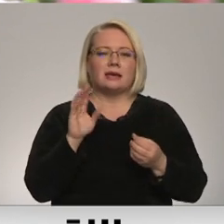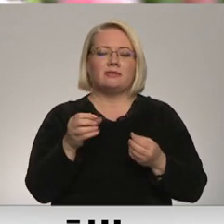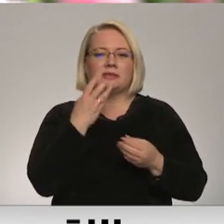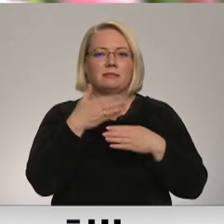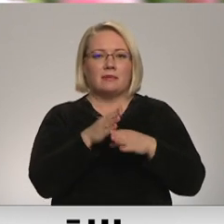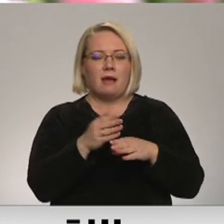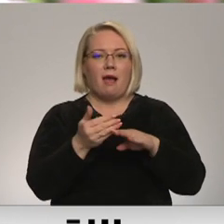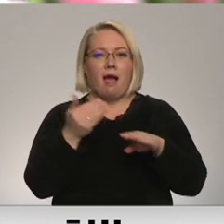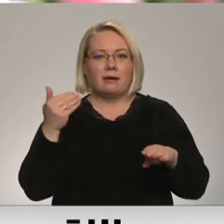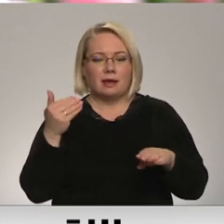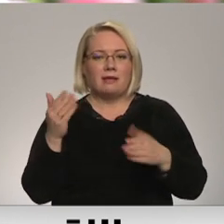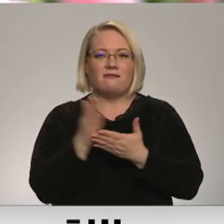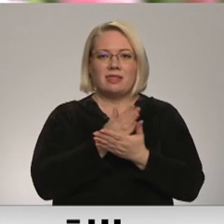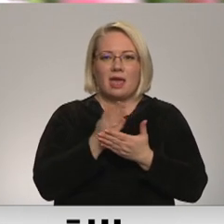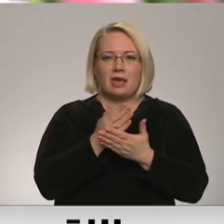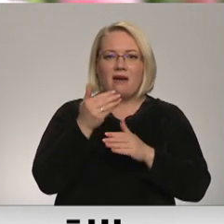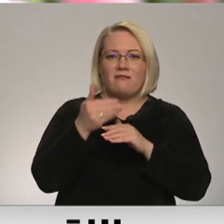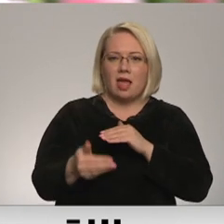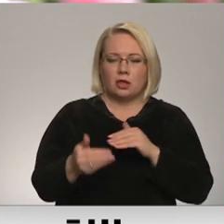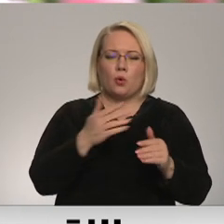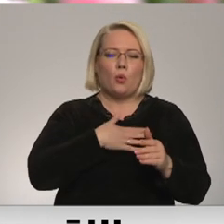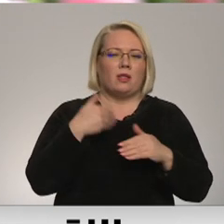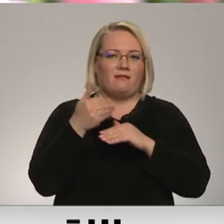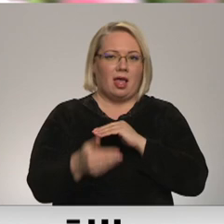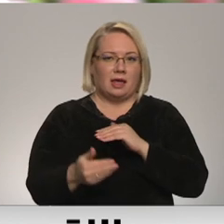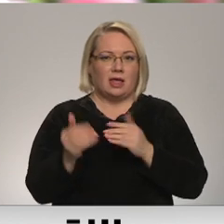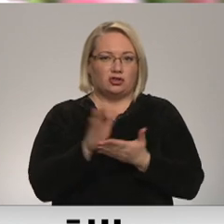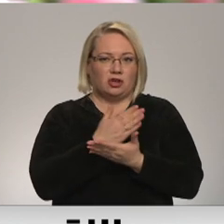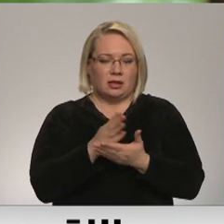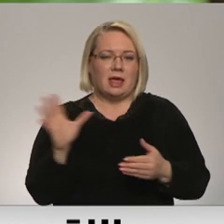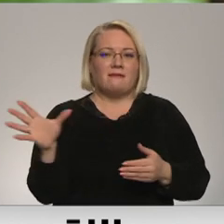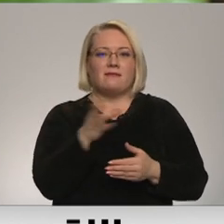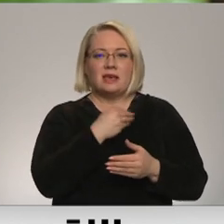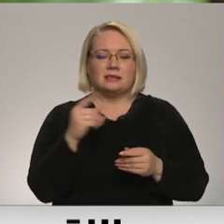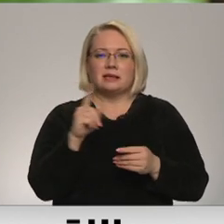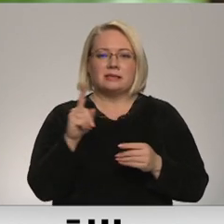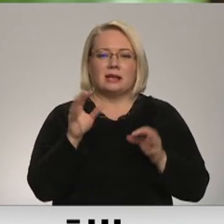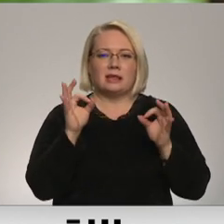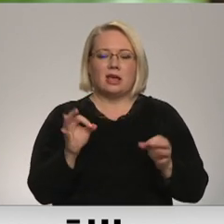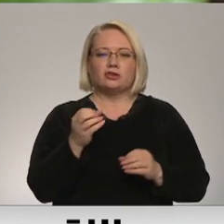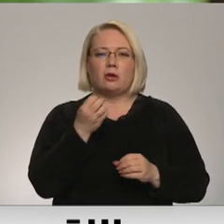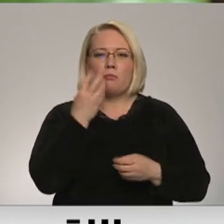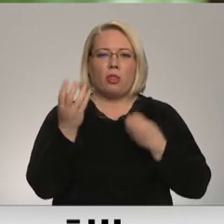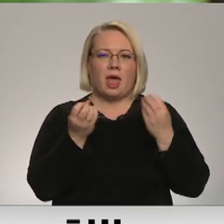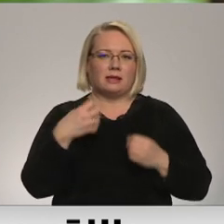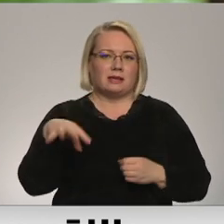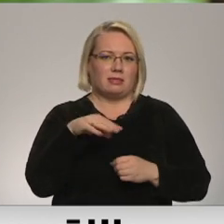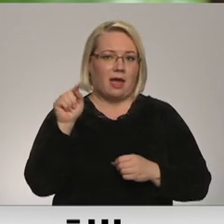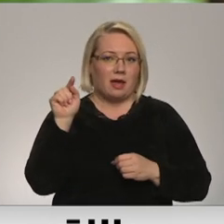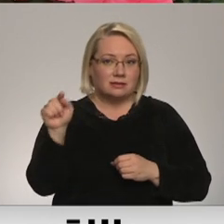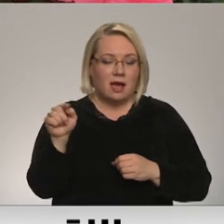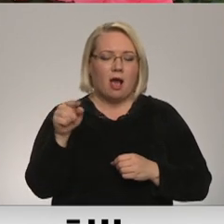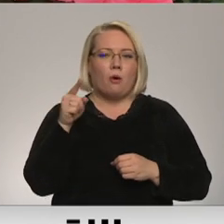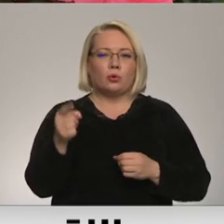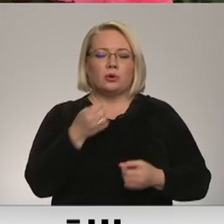lagrīnajās, vidēji vēlīnajās un vēlīnajās šķirnēs. Visas minētās ir pārstāvētas botāniskajā dārzā. Savukārt citu ziedaugu